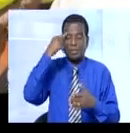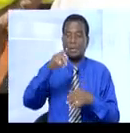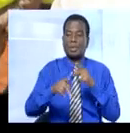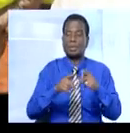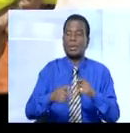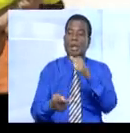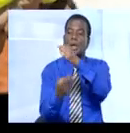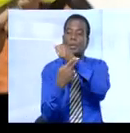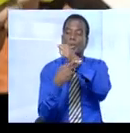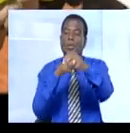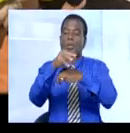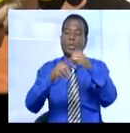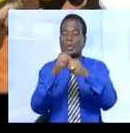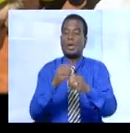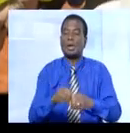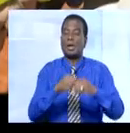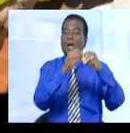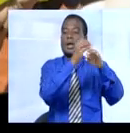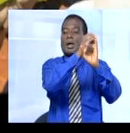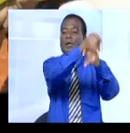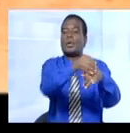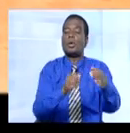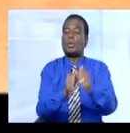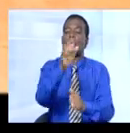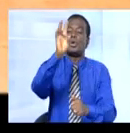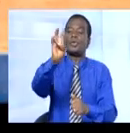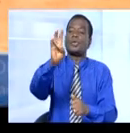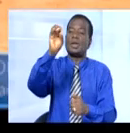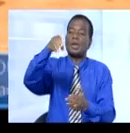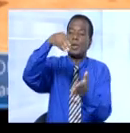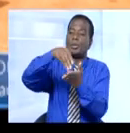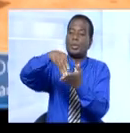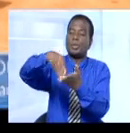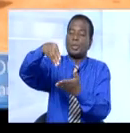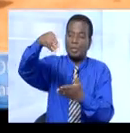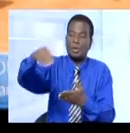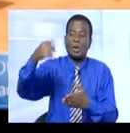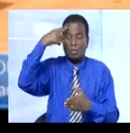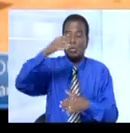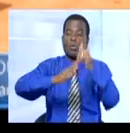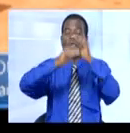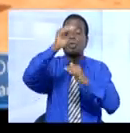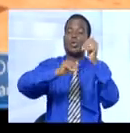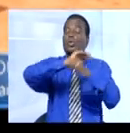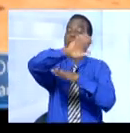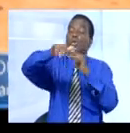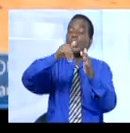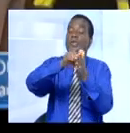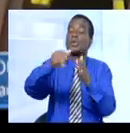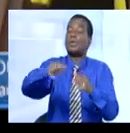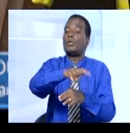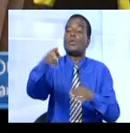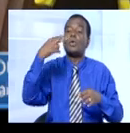La Banque mondiale a investi plus de 70 milliards de francs CFA dans le cadre du PUR, projet d'urgence d'infrastructures